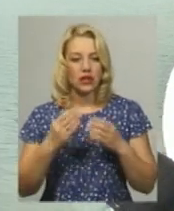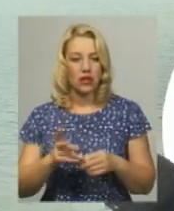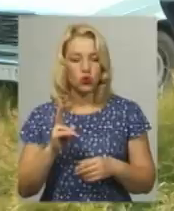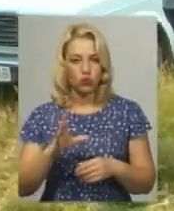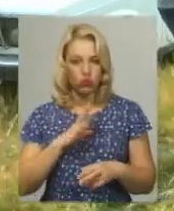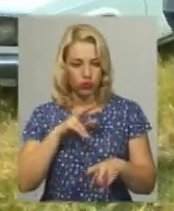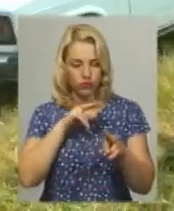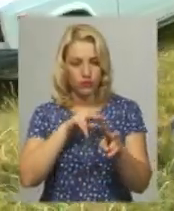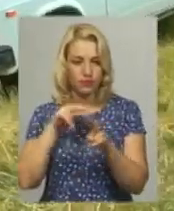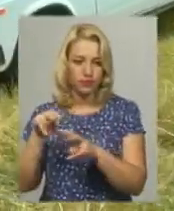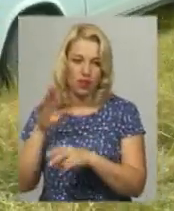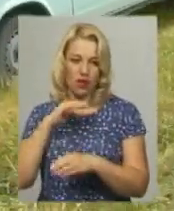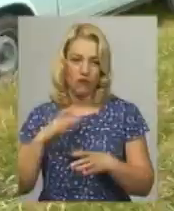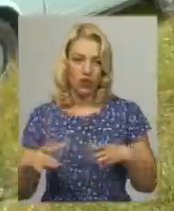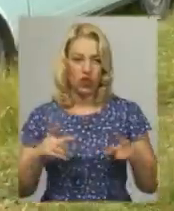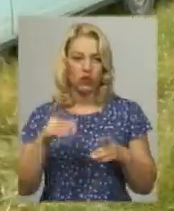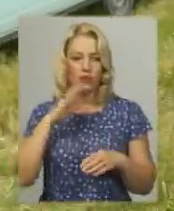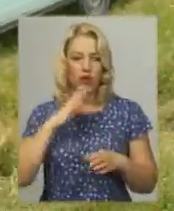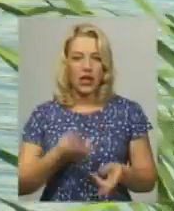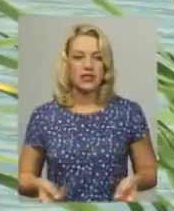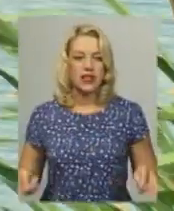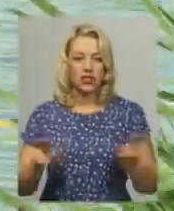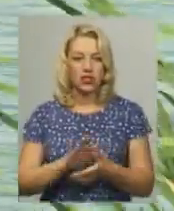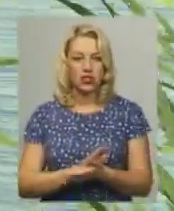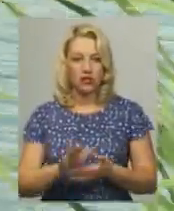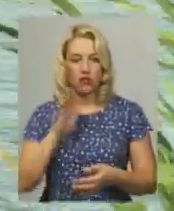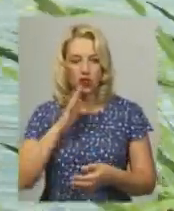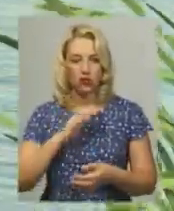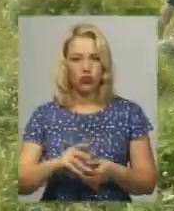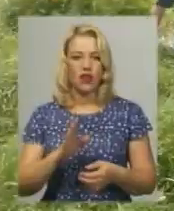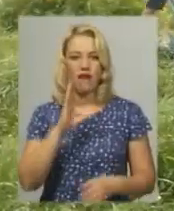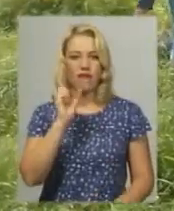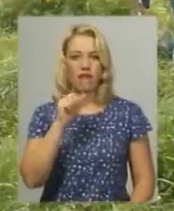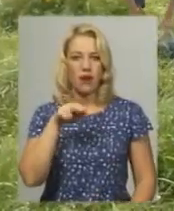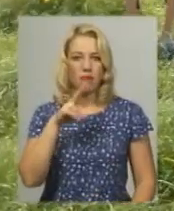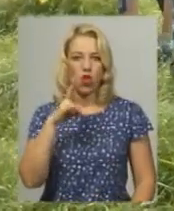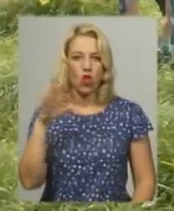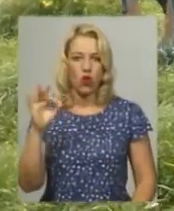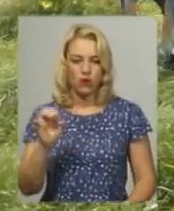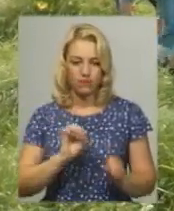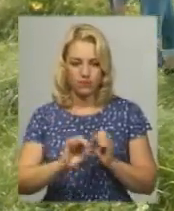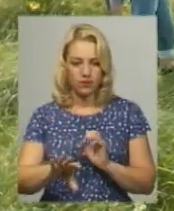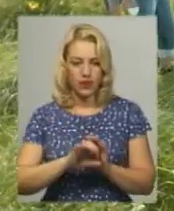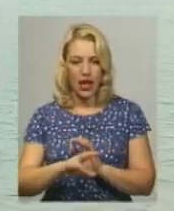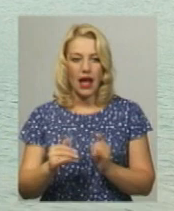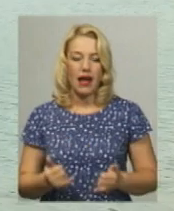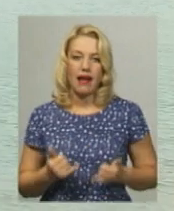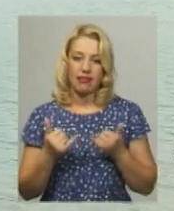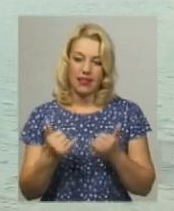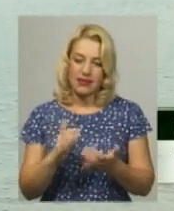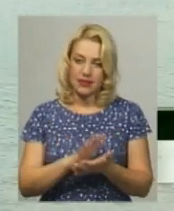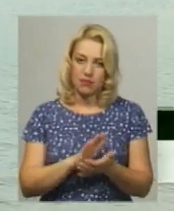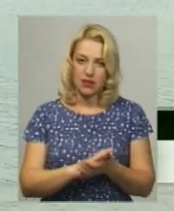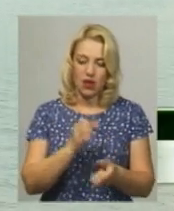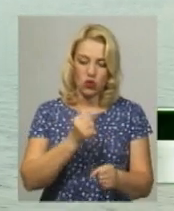водоймі. Щоб вода в ставку залишалася чистою, водойми періодично вапнують. Для сміття облаштували компостні ями. Зробили